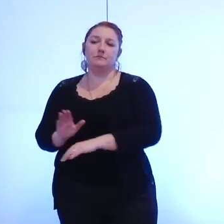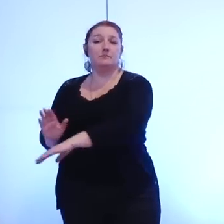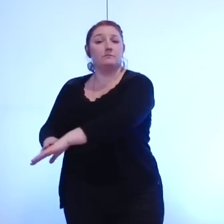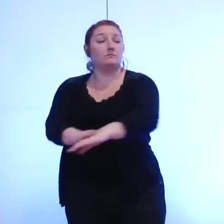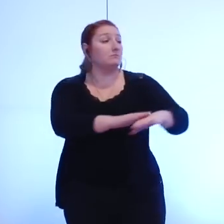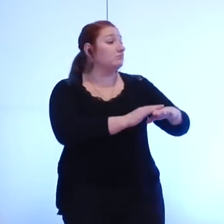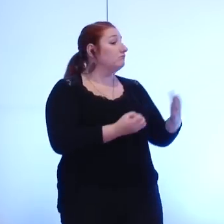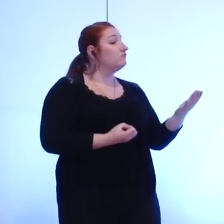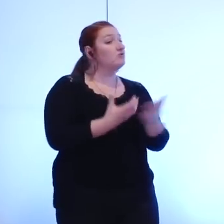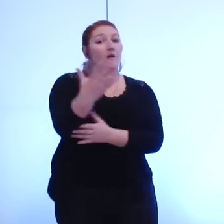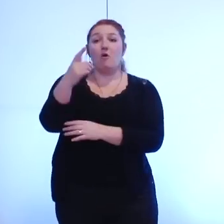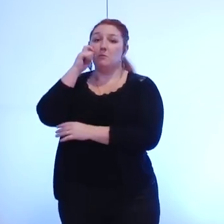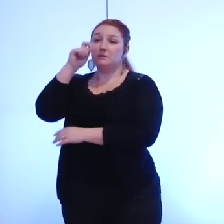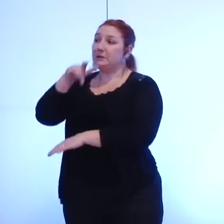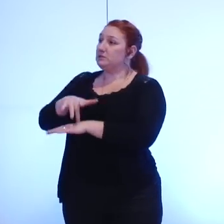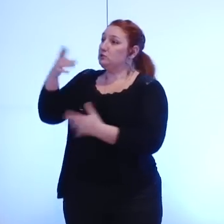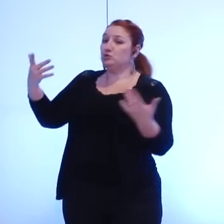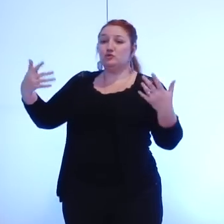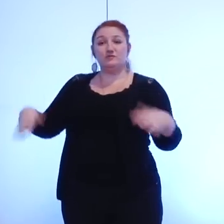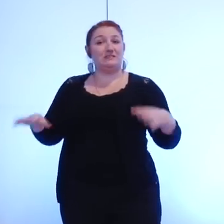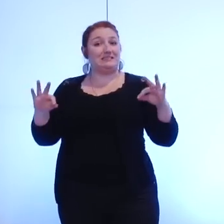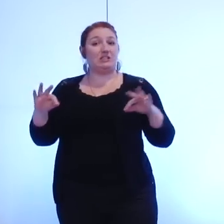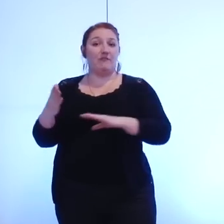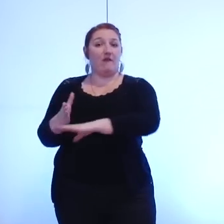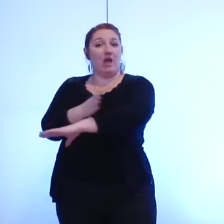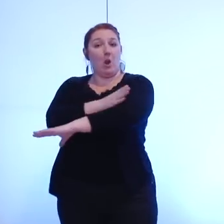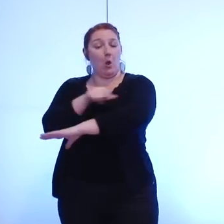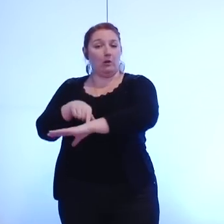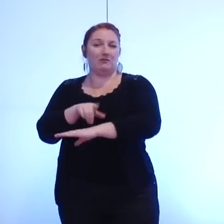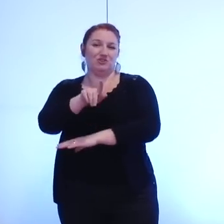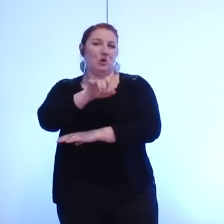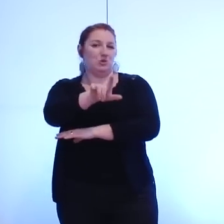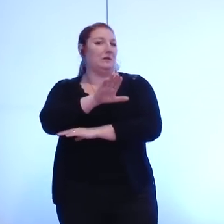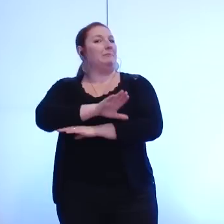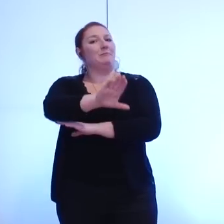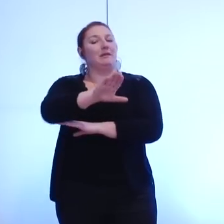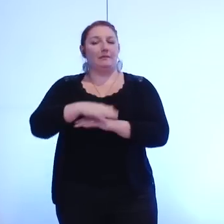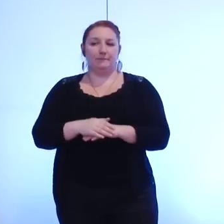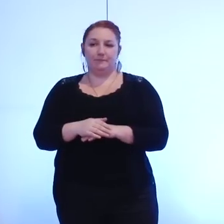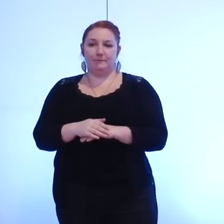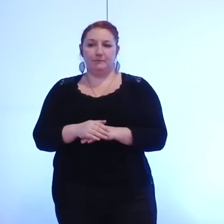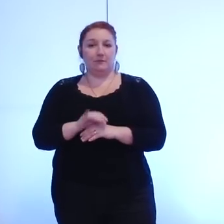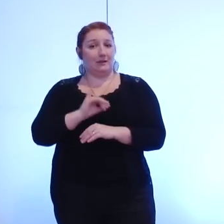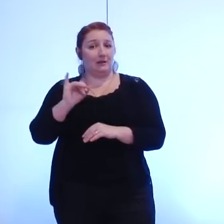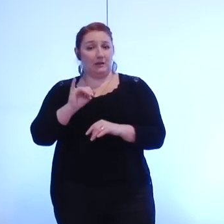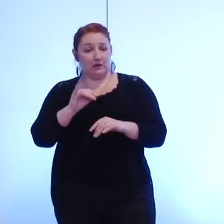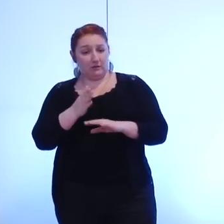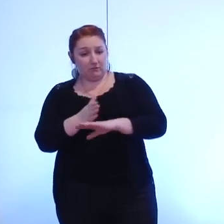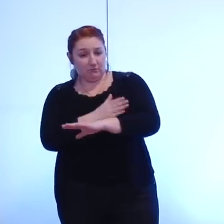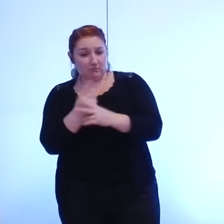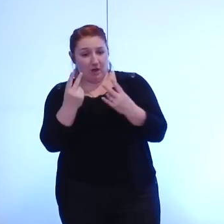expertise sur la valeur de l'action notamment pour GEG qui a été réalisée par un expert comptable